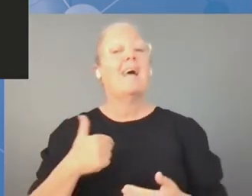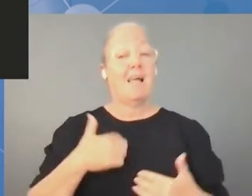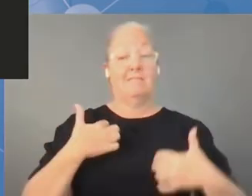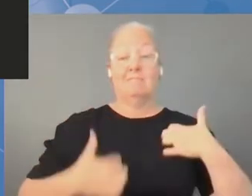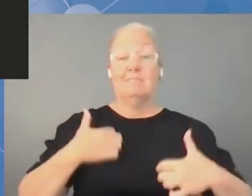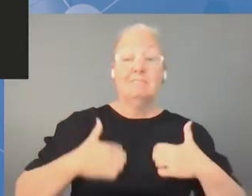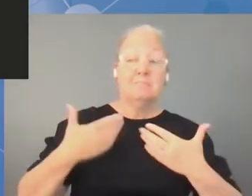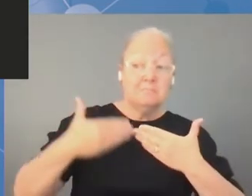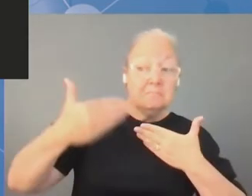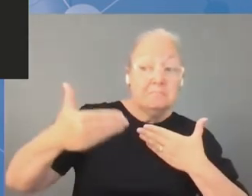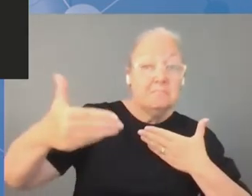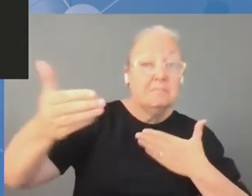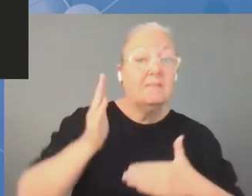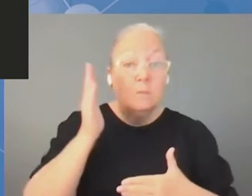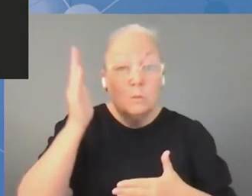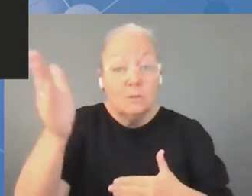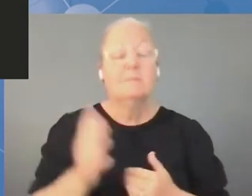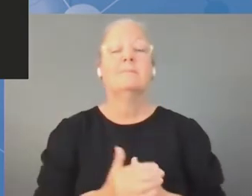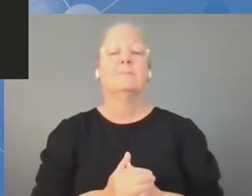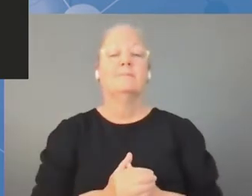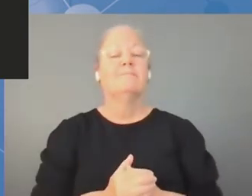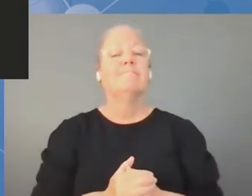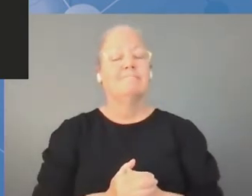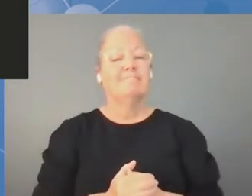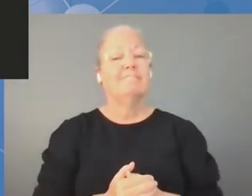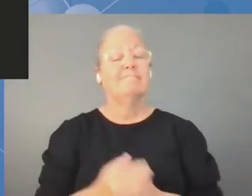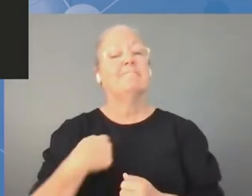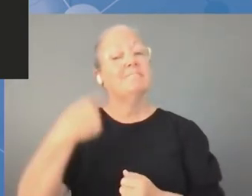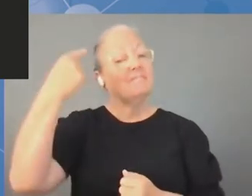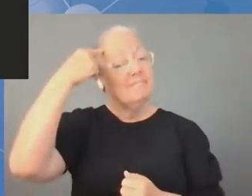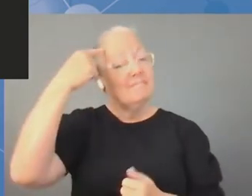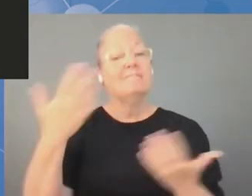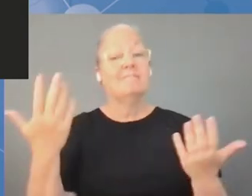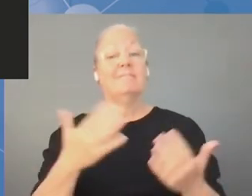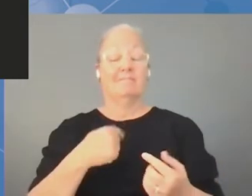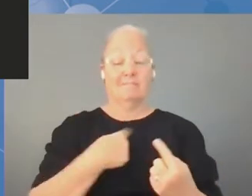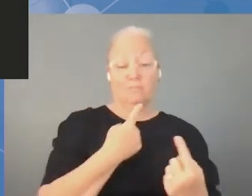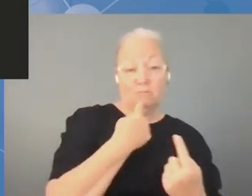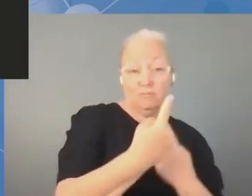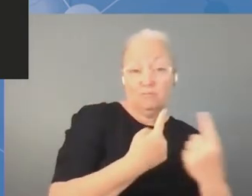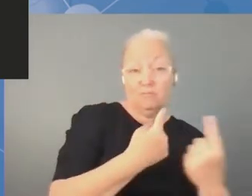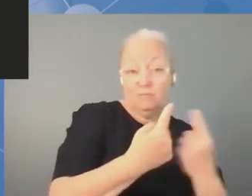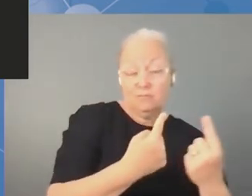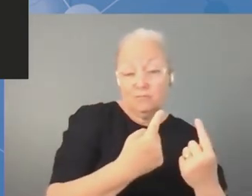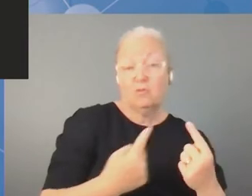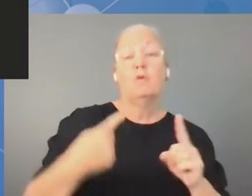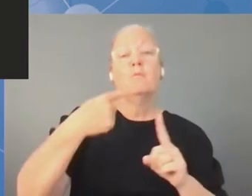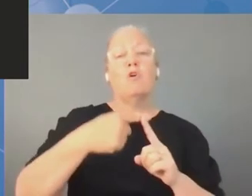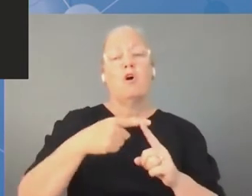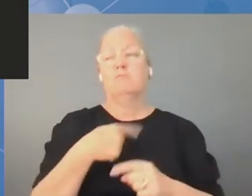działań, dostosowywać do panujących warunków i będę przyglądał się temu, jak toczą się nasze